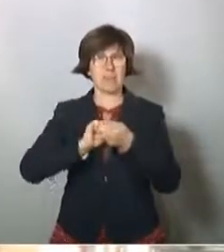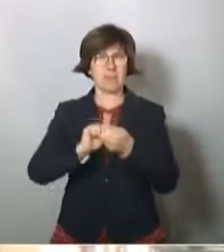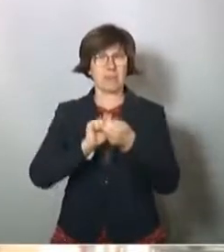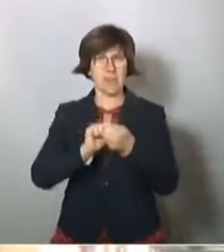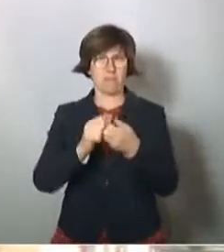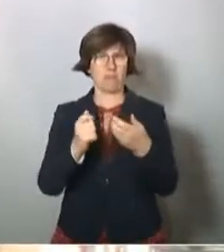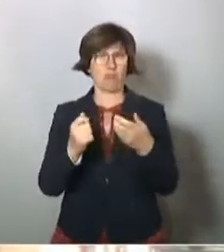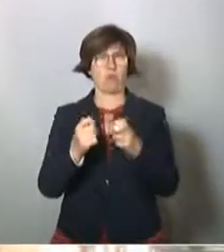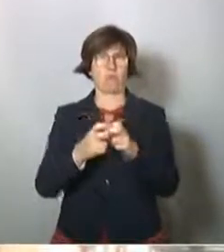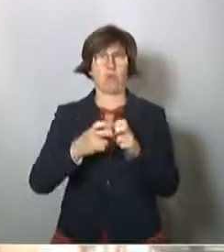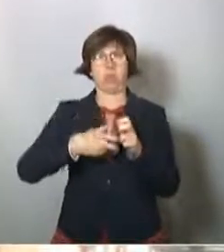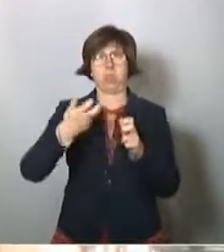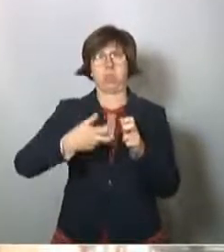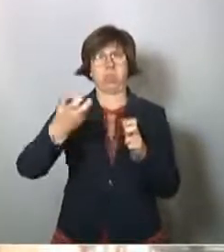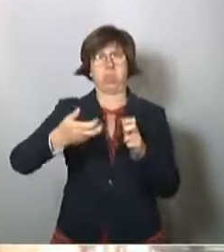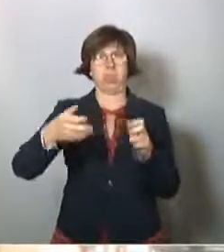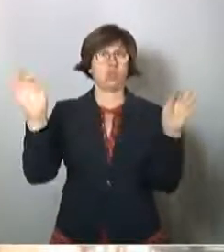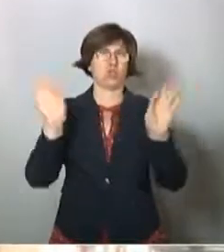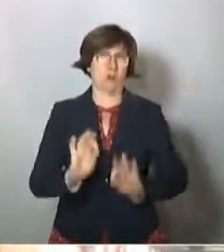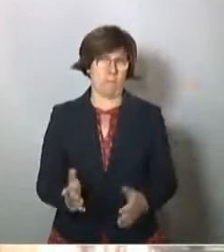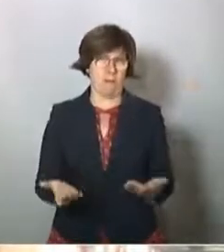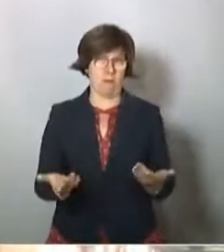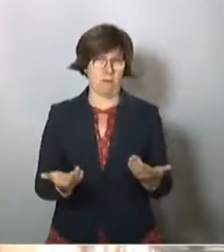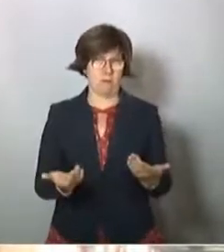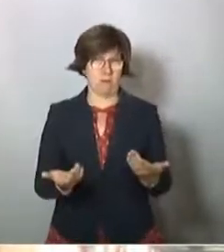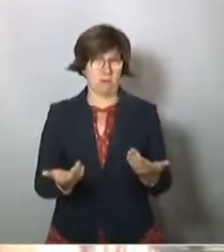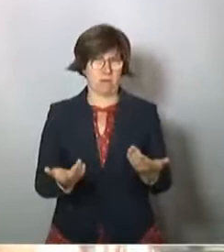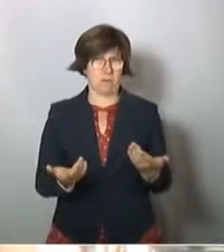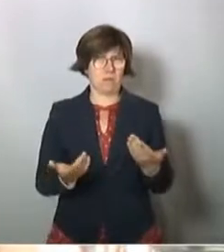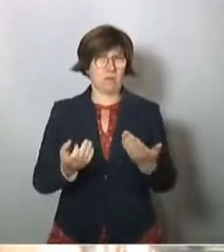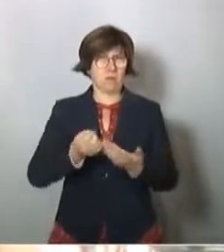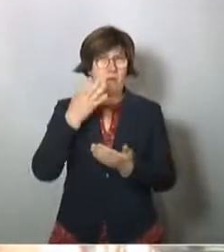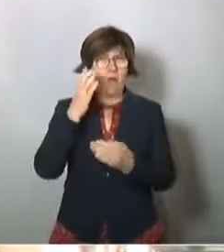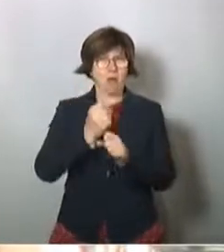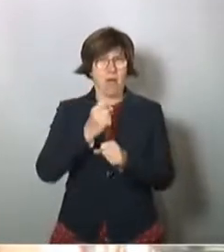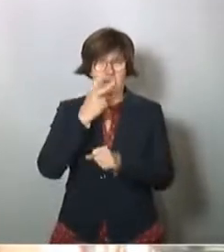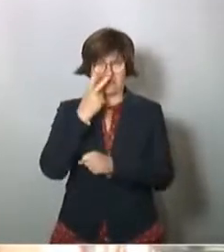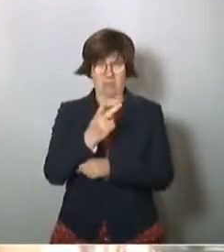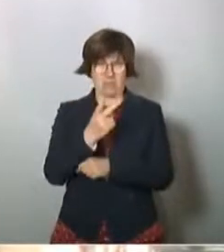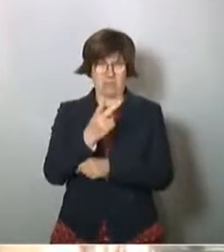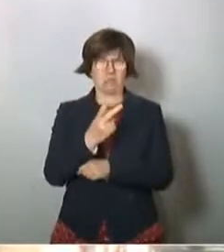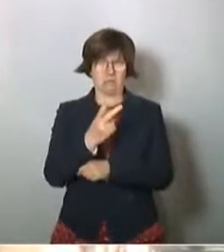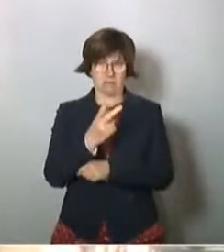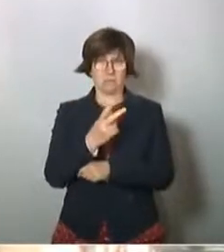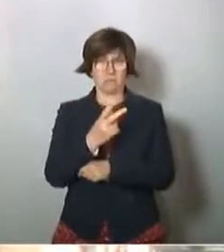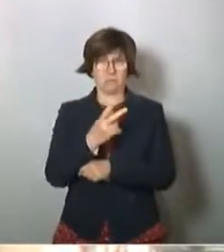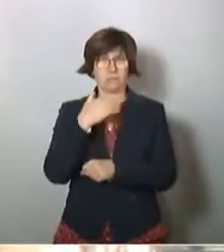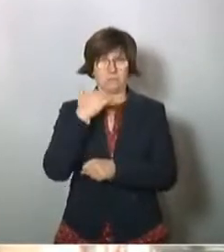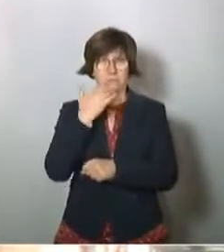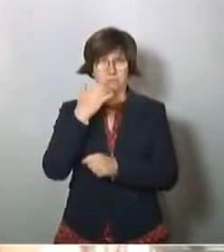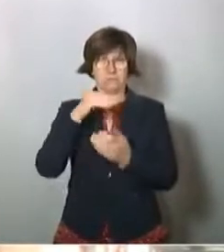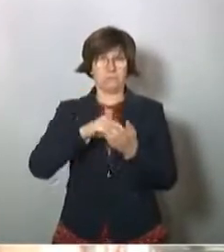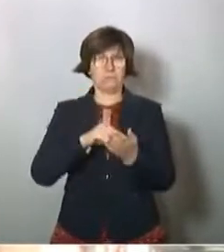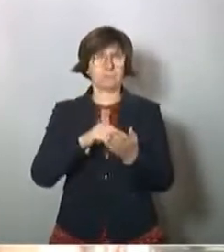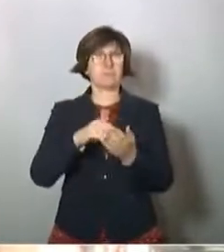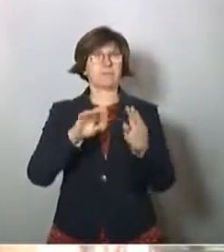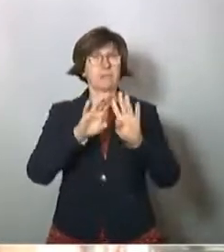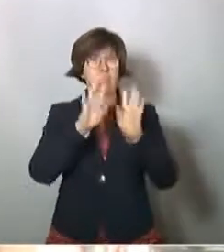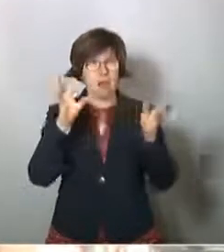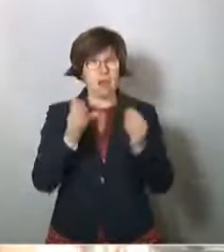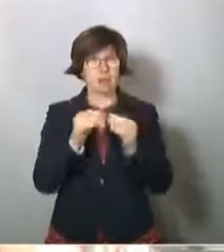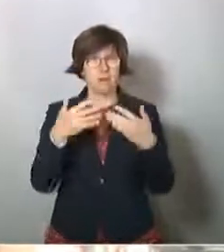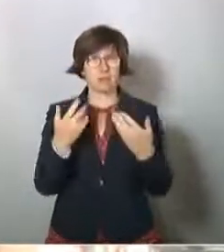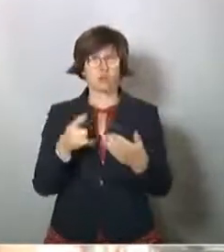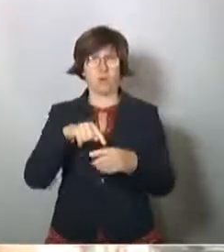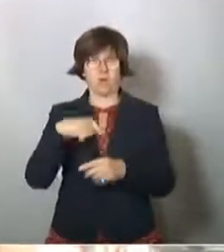verschlimmert. Das ist auch hier sehr deutlich festgehalten in diesem Bericht. Grundsätzlich ist es so,